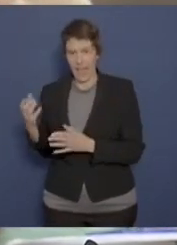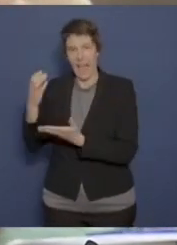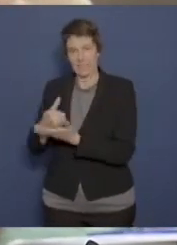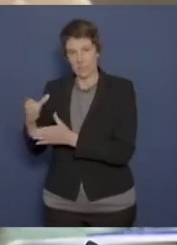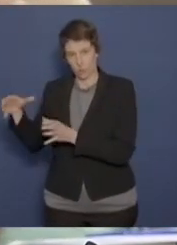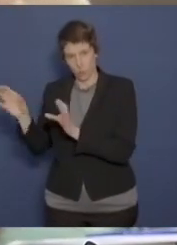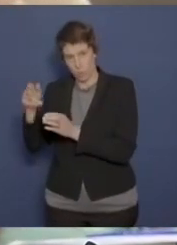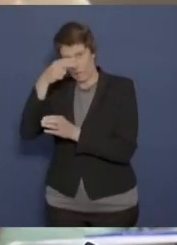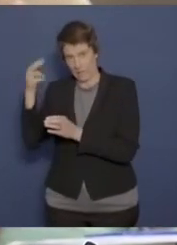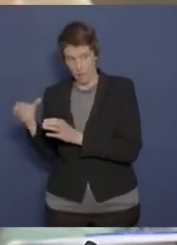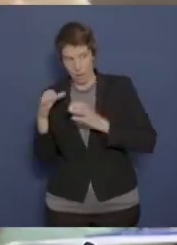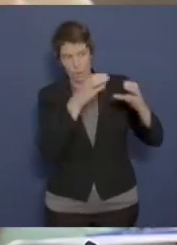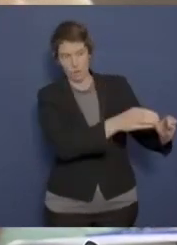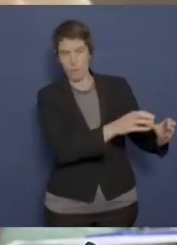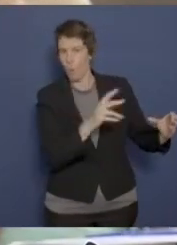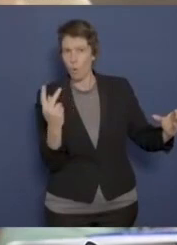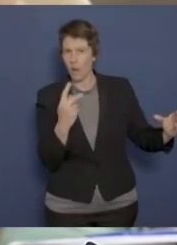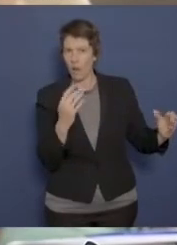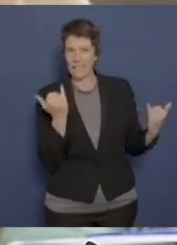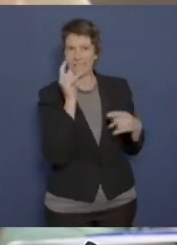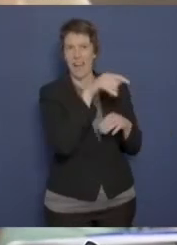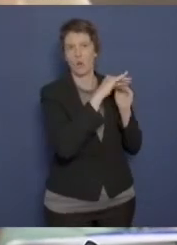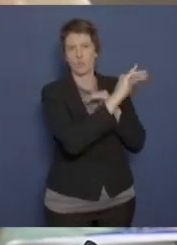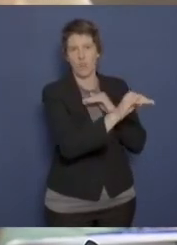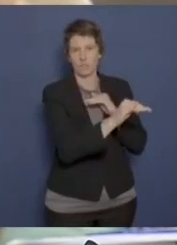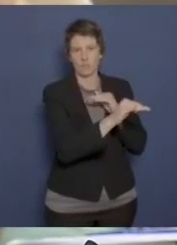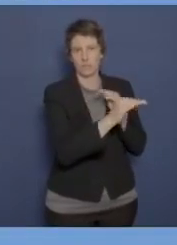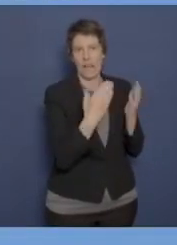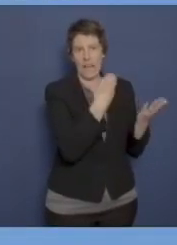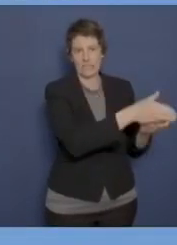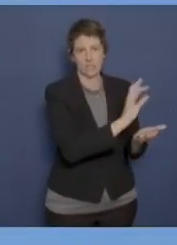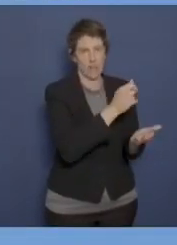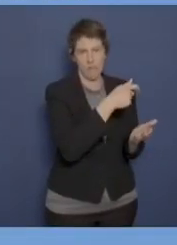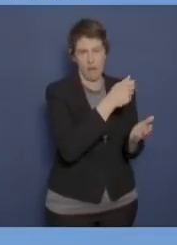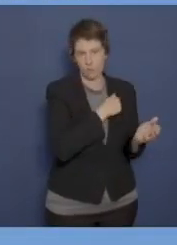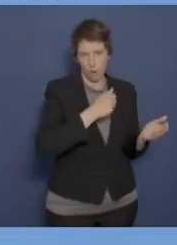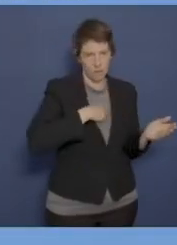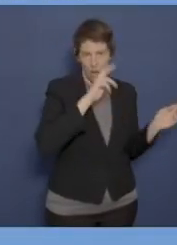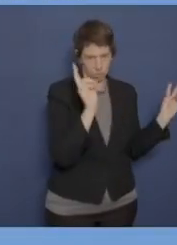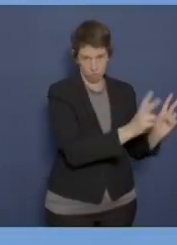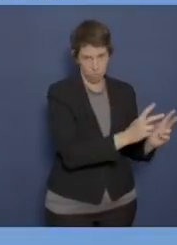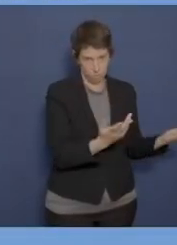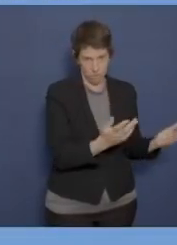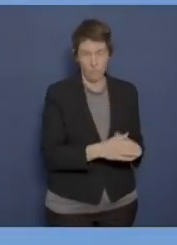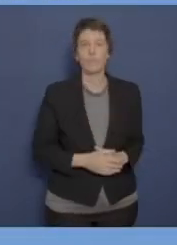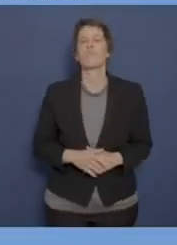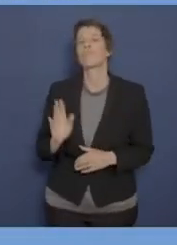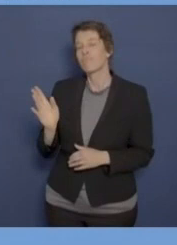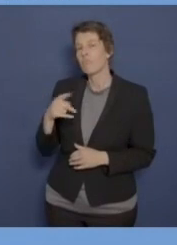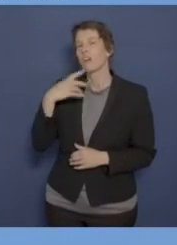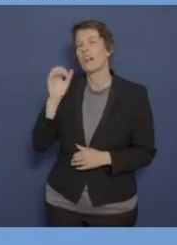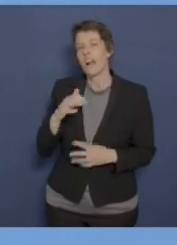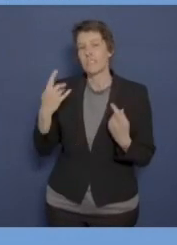Oder kommt da der Auslandseinsatz im Moment mit weniger Soldaten aus? Also ich kann Ihnen sagen, dass die Mission